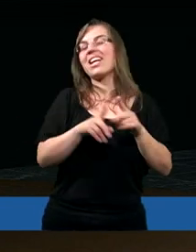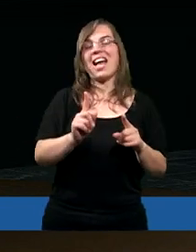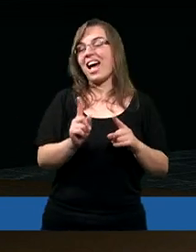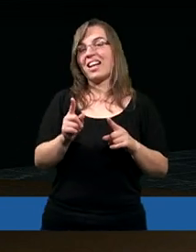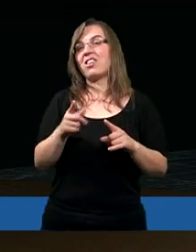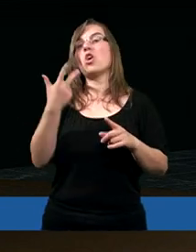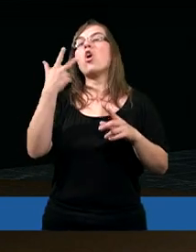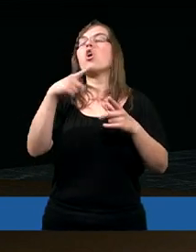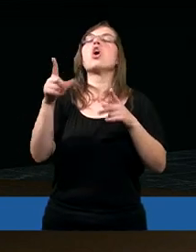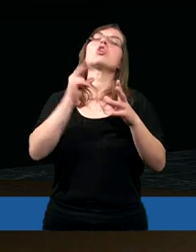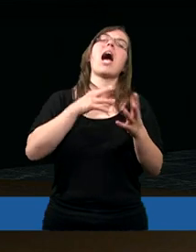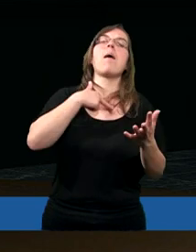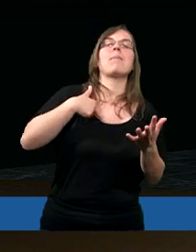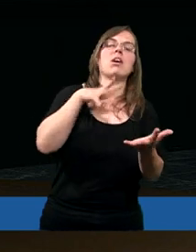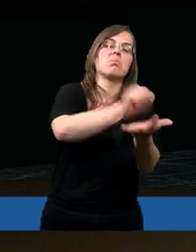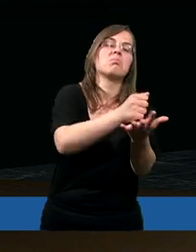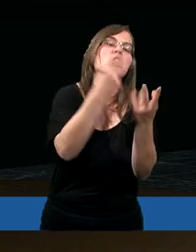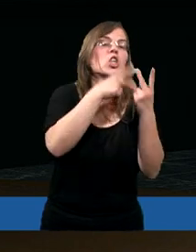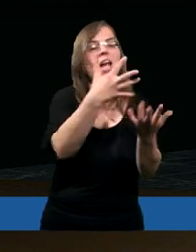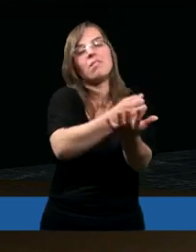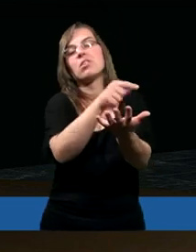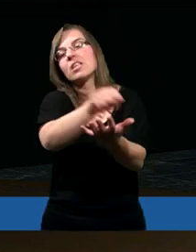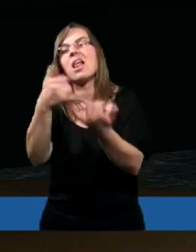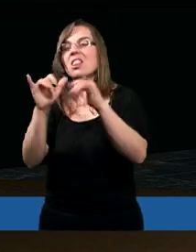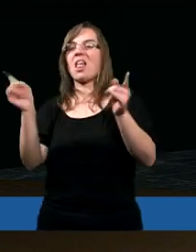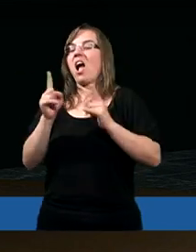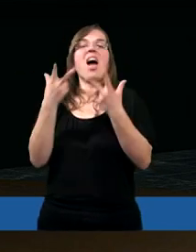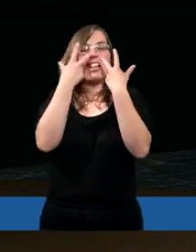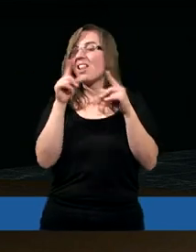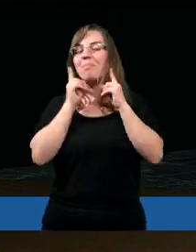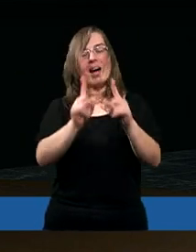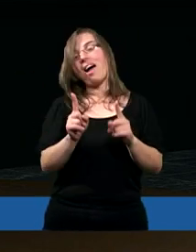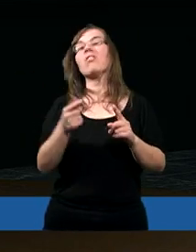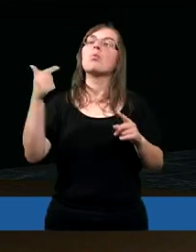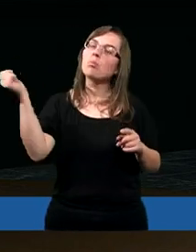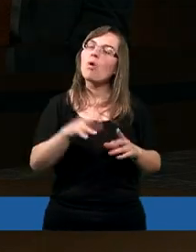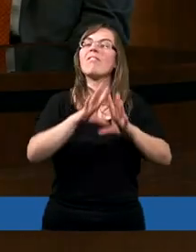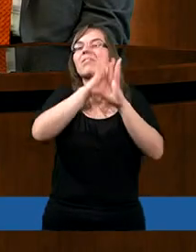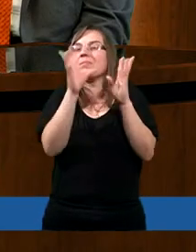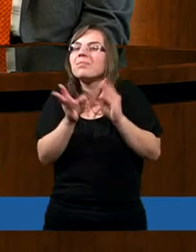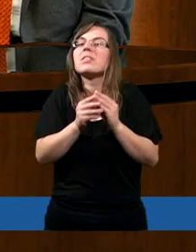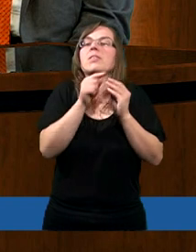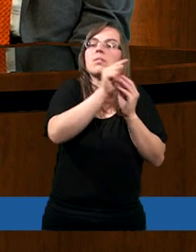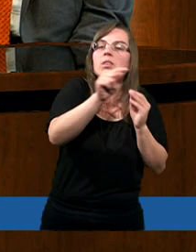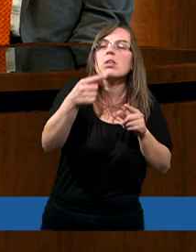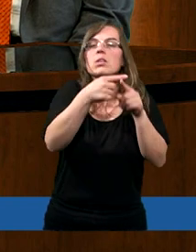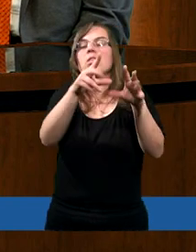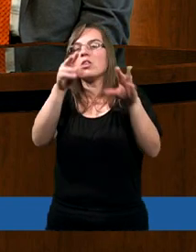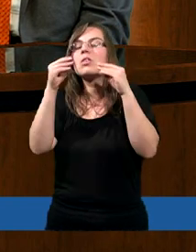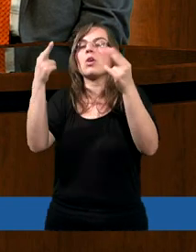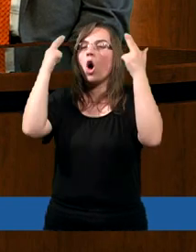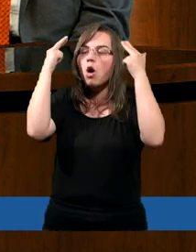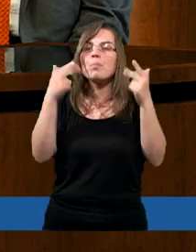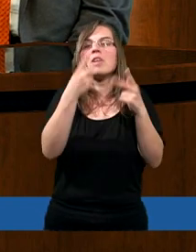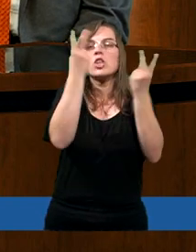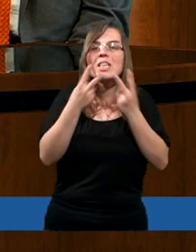To już nie musimy do nich sięgać, bo to jest przeżytek, to są starocie, które są nic nieznaczące, bo myśmy teraz napisali, omówić, ale